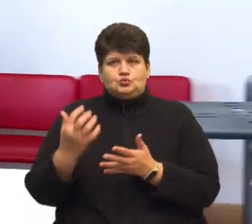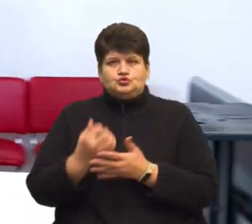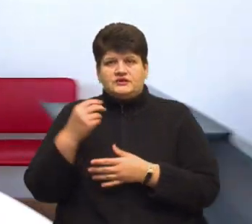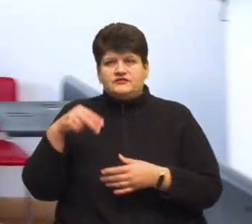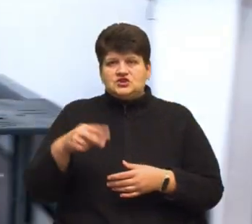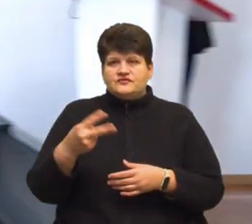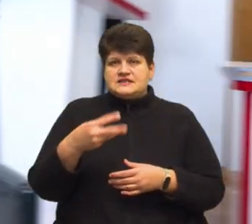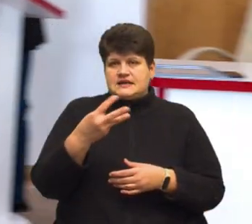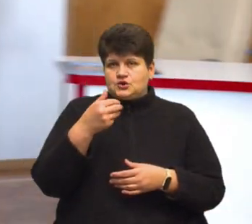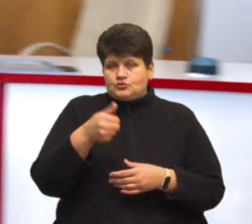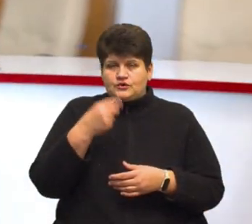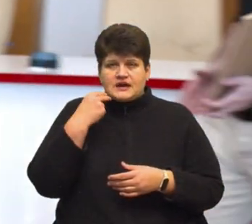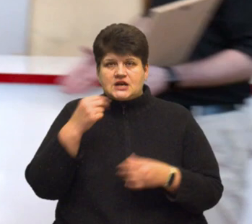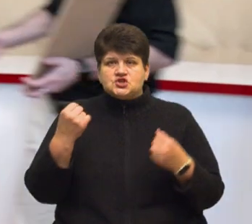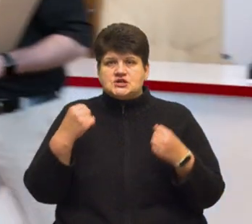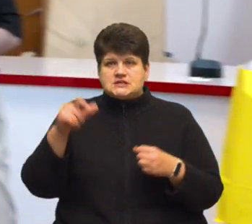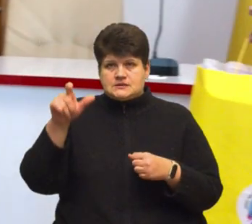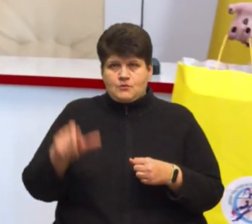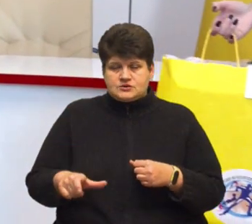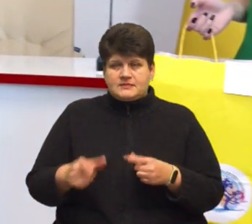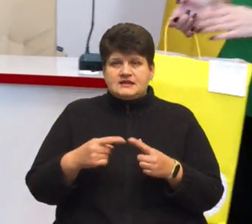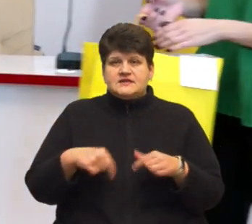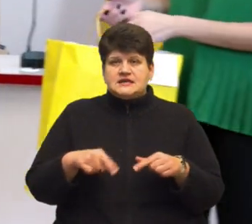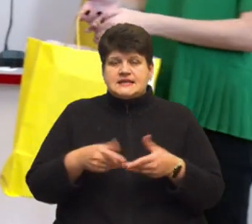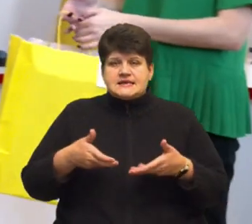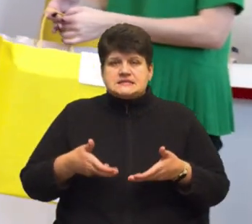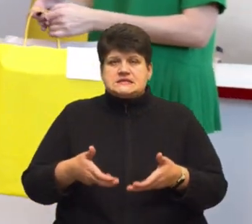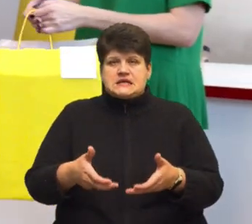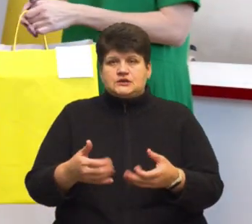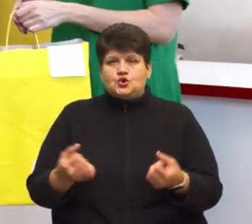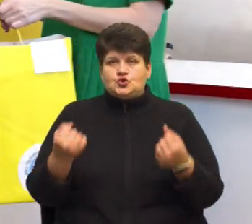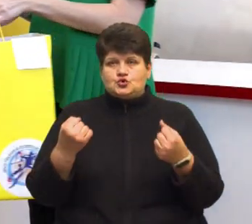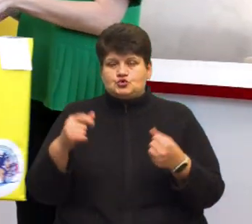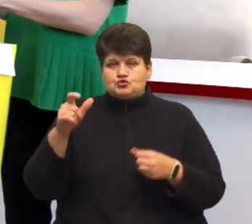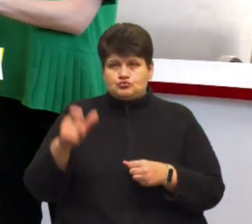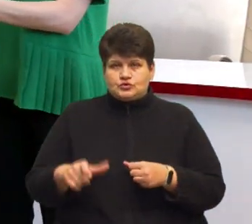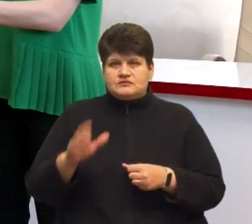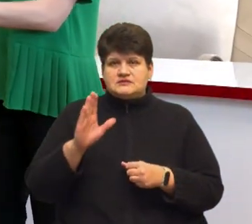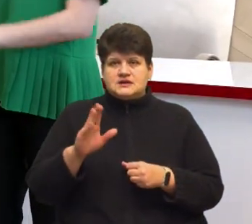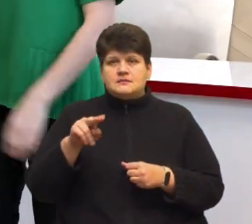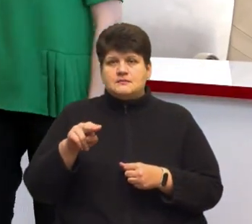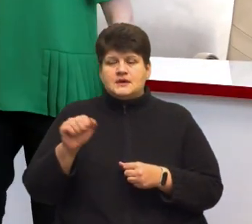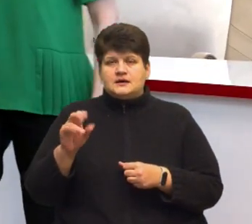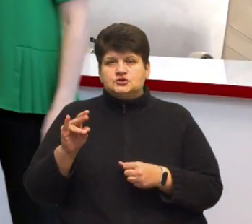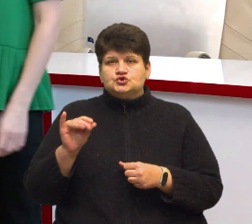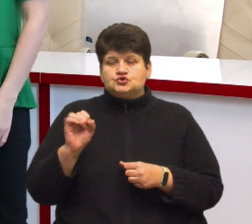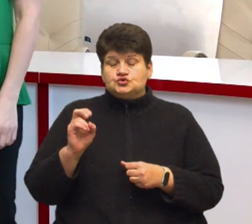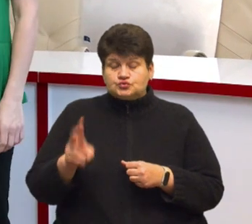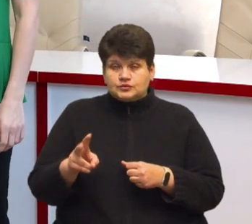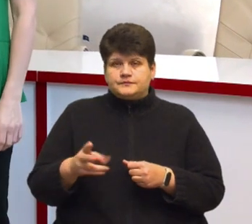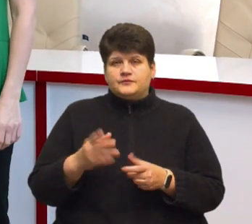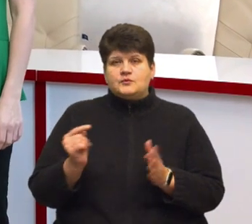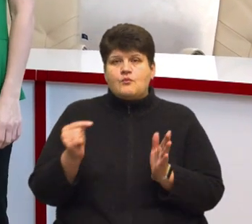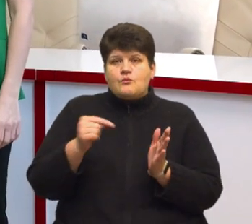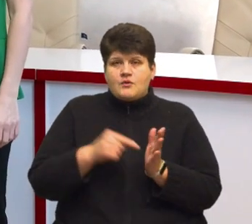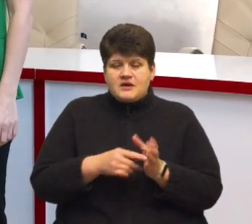У номінації «Кращий спортсмен» відділення санного спорту кращим визнали Максима Панчука. Юнак за підсумками року потрапив до